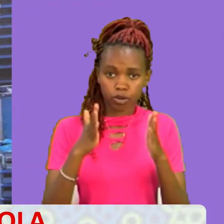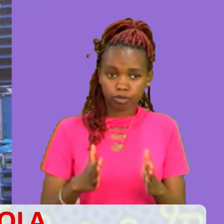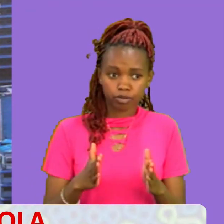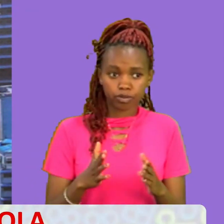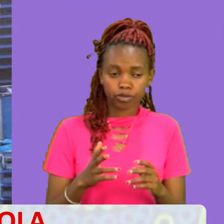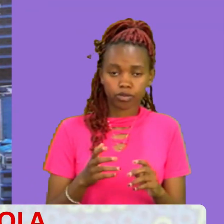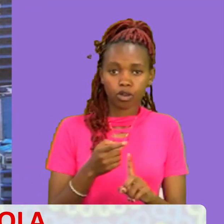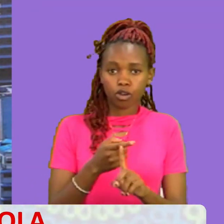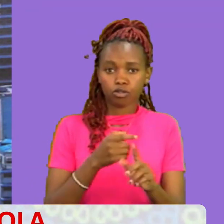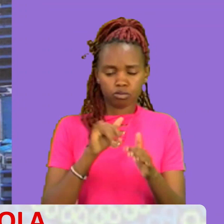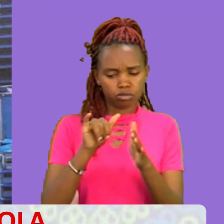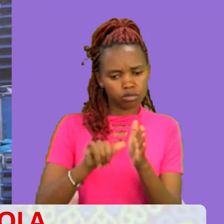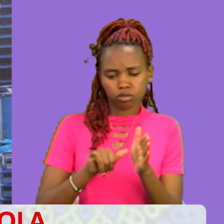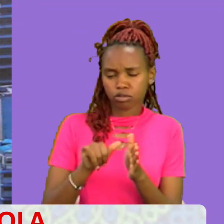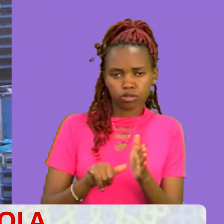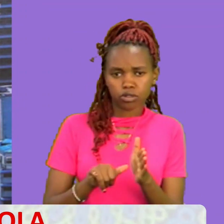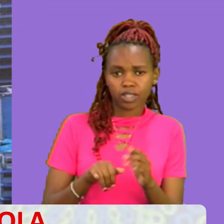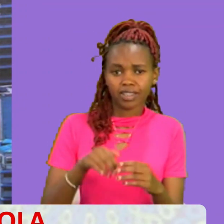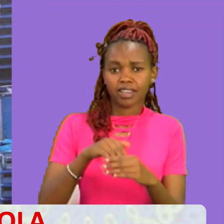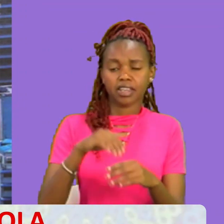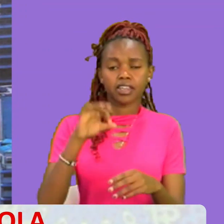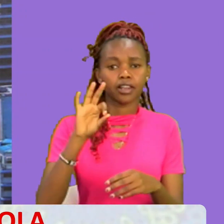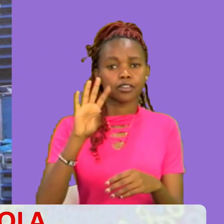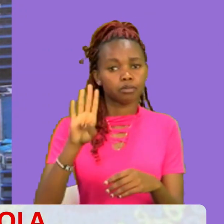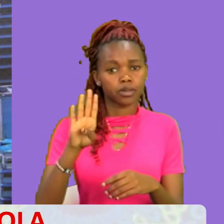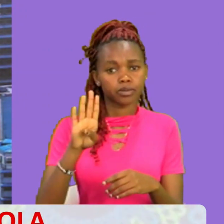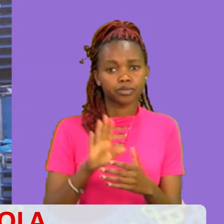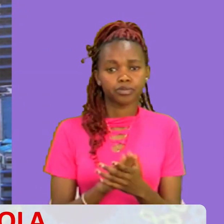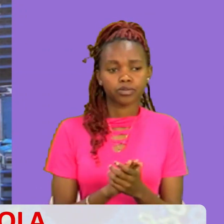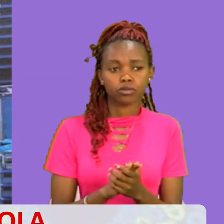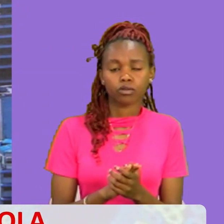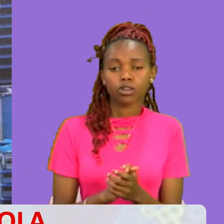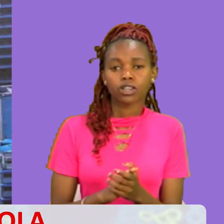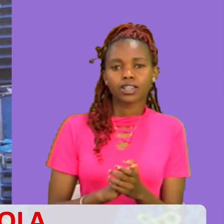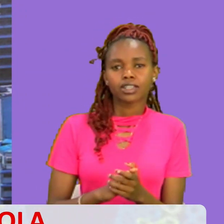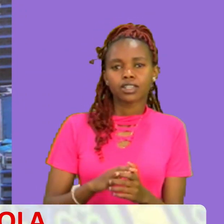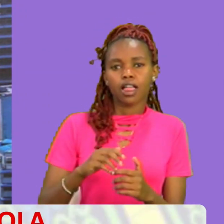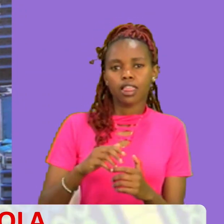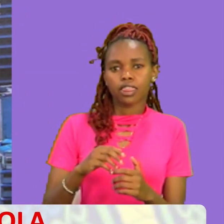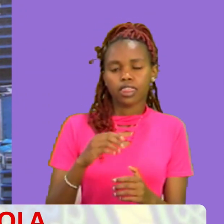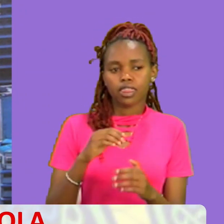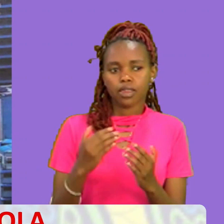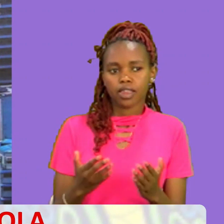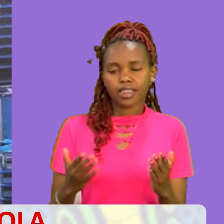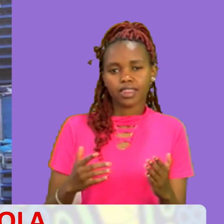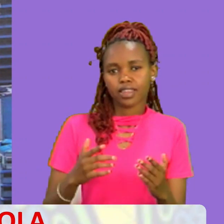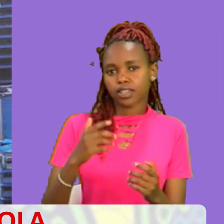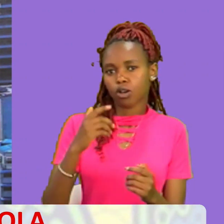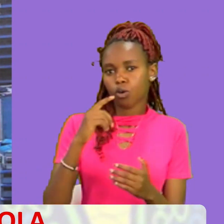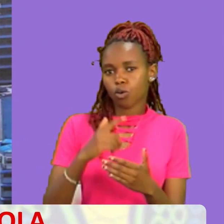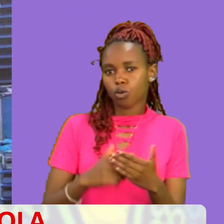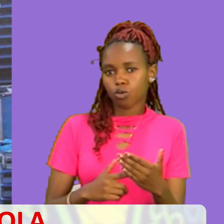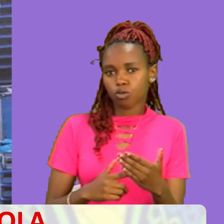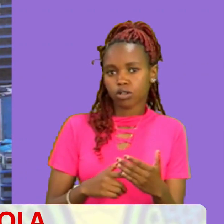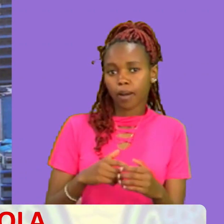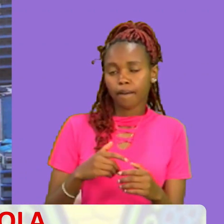unanitazama pale kwenye mtanda wa youtube Pali mtanda wa ya facebook Ni kitu gani ambacho Kimekufanya urudi nyuma katika wakovu